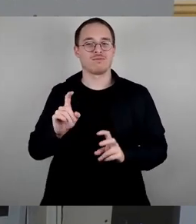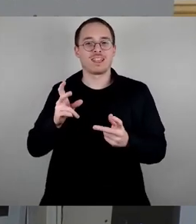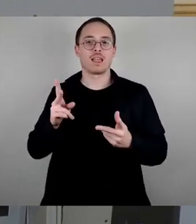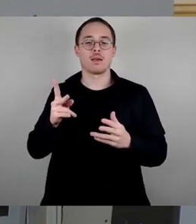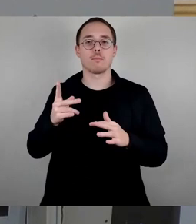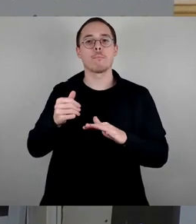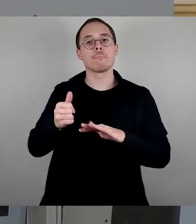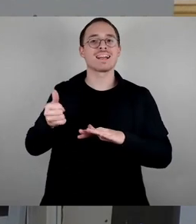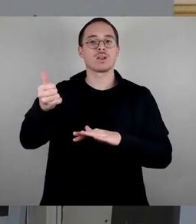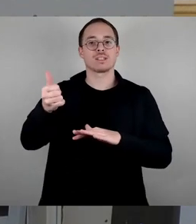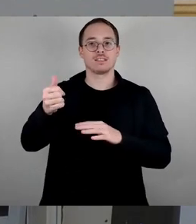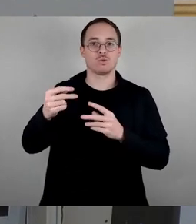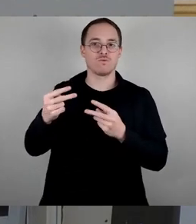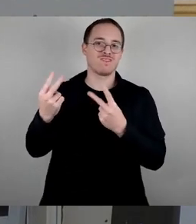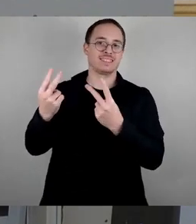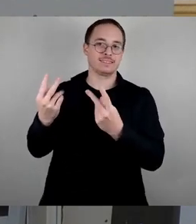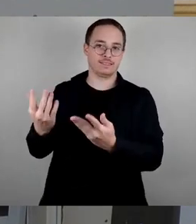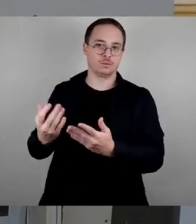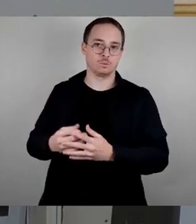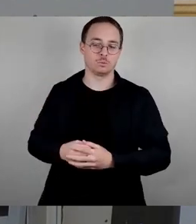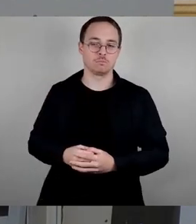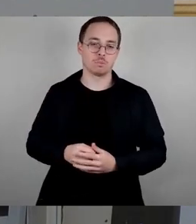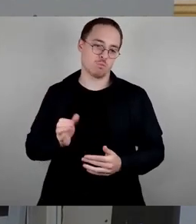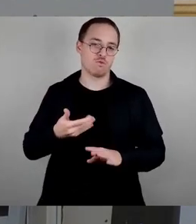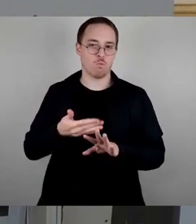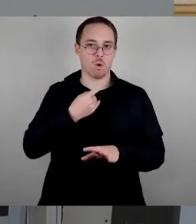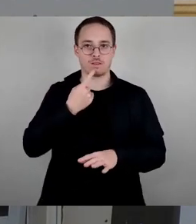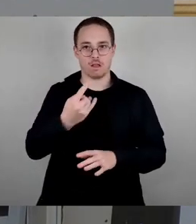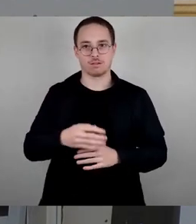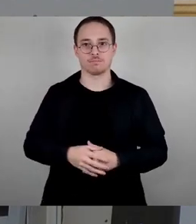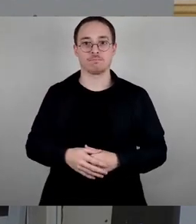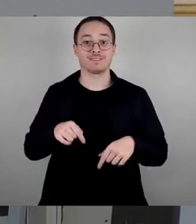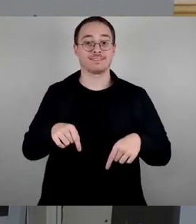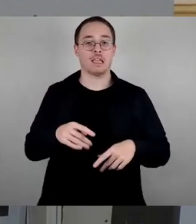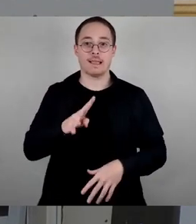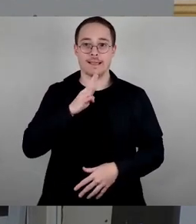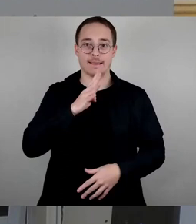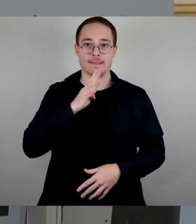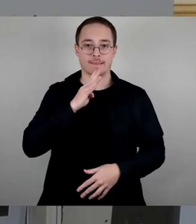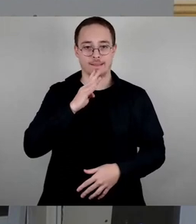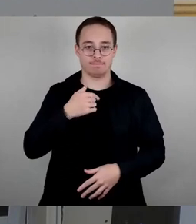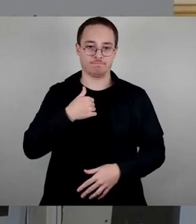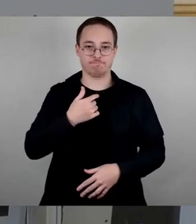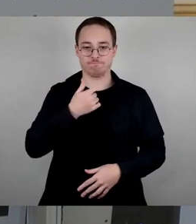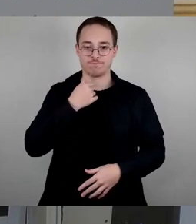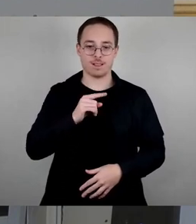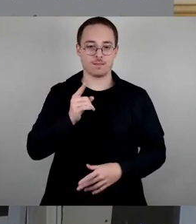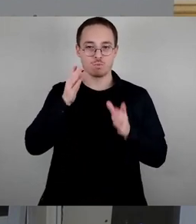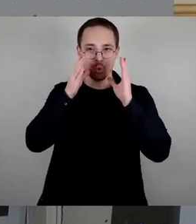vorausgeschickt. Ich möchte mich jetzt hier in meinem Redebeitrag sehr stark auf das Thema Luftbad Dölchen und die